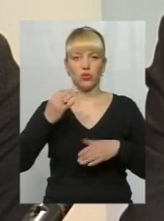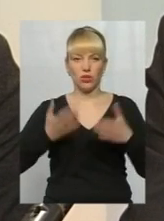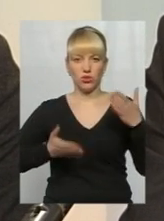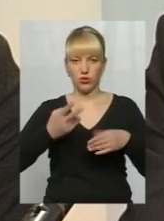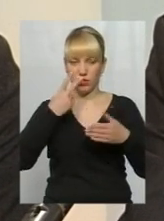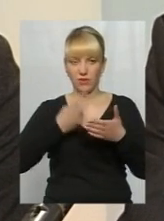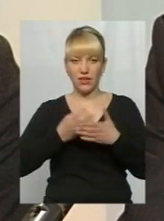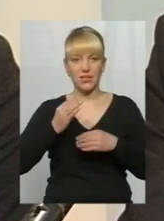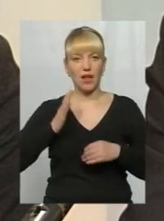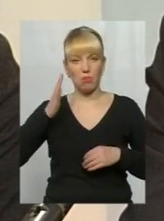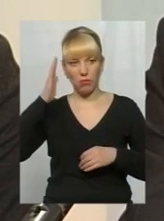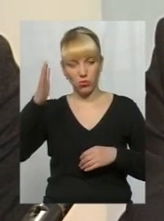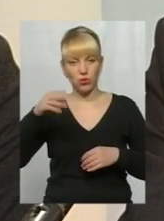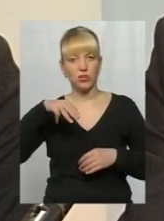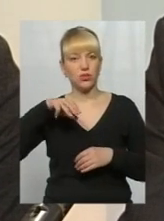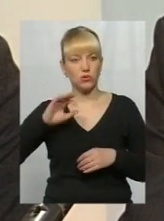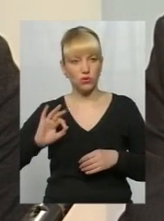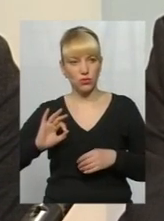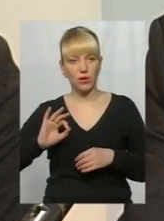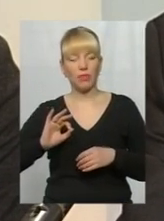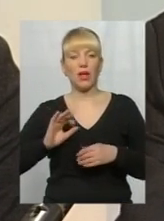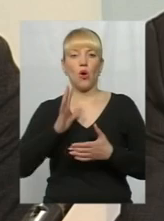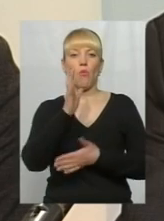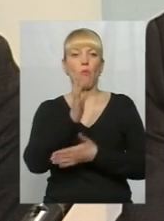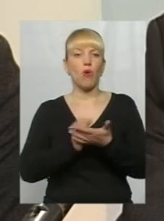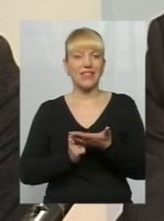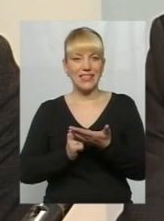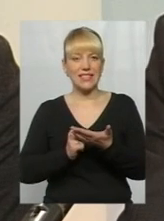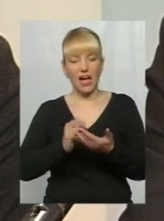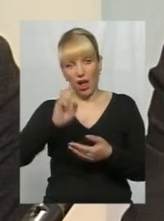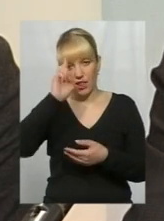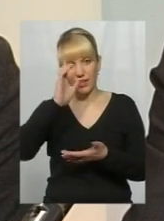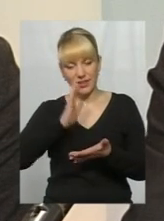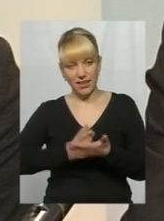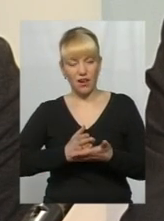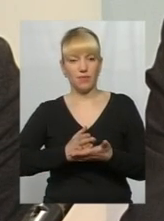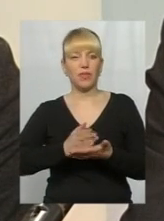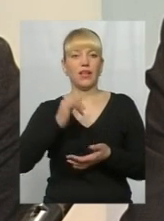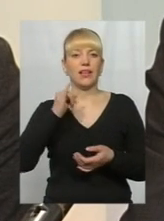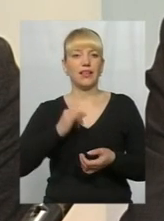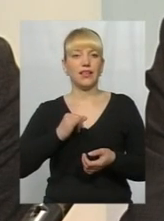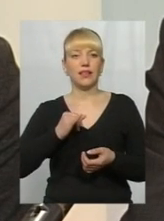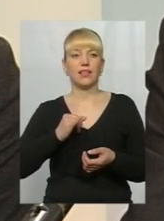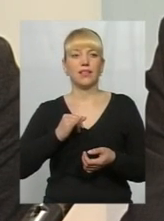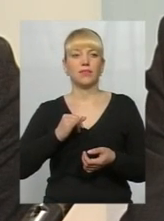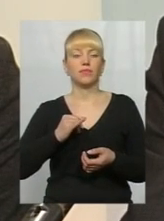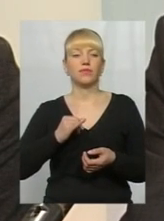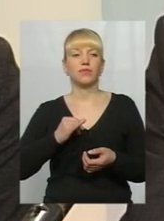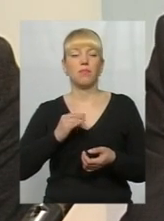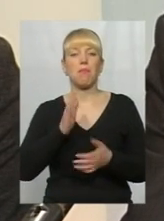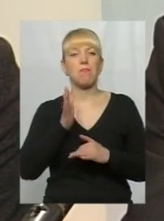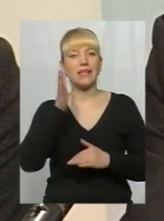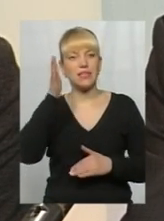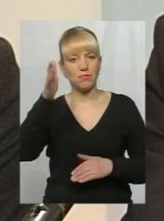дивитись на майбутнє, то і потенціал в країни є, і зрештою певні